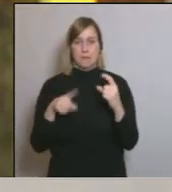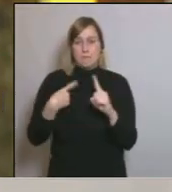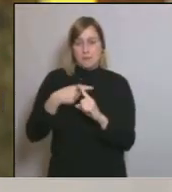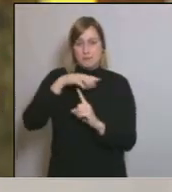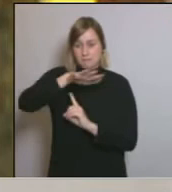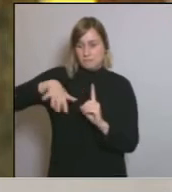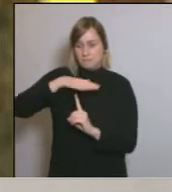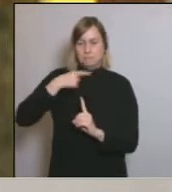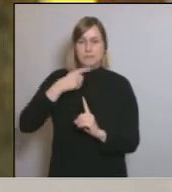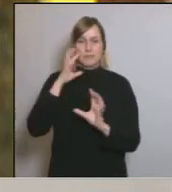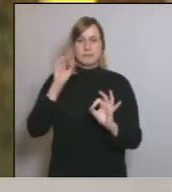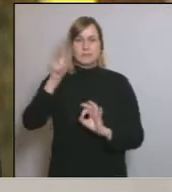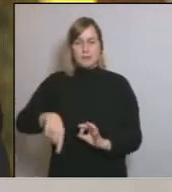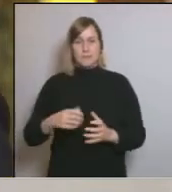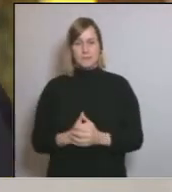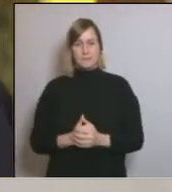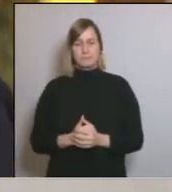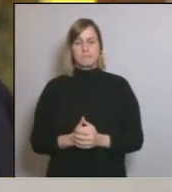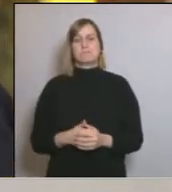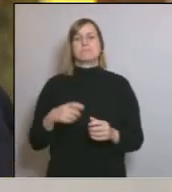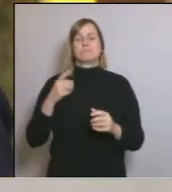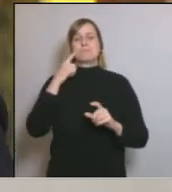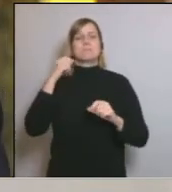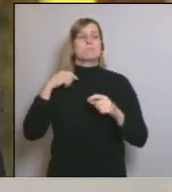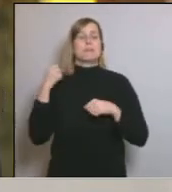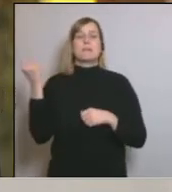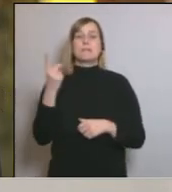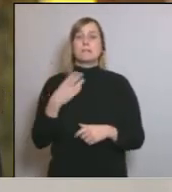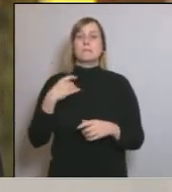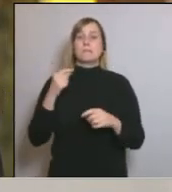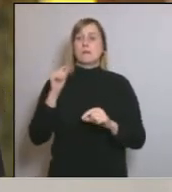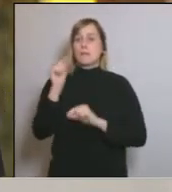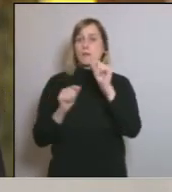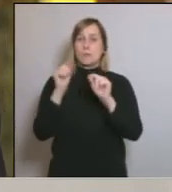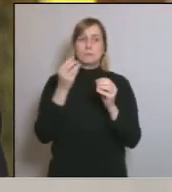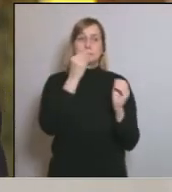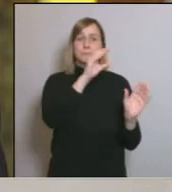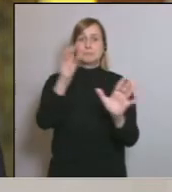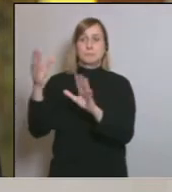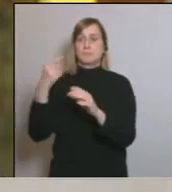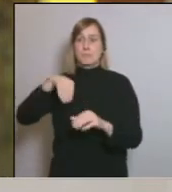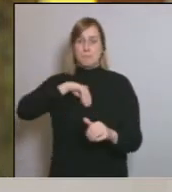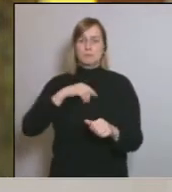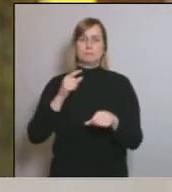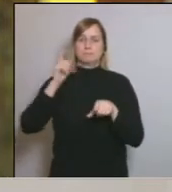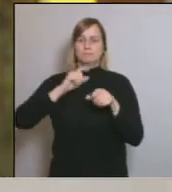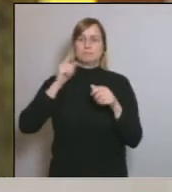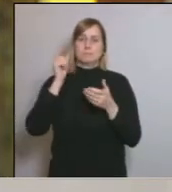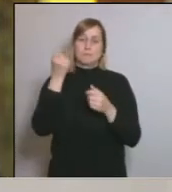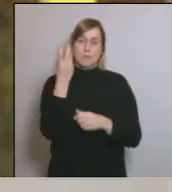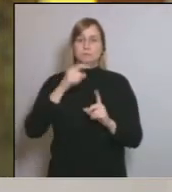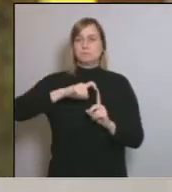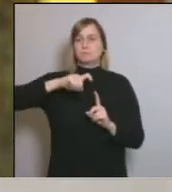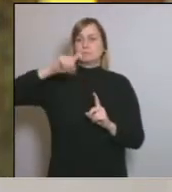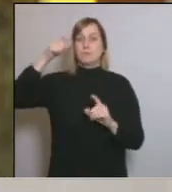entorn. El ritme de contagi i de morts segueixen creixent de manera alarmant. S'han exposat,